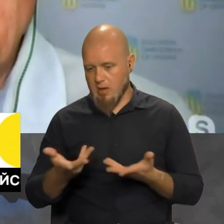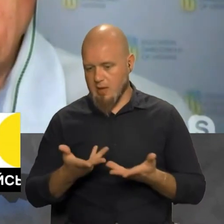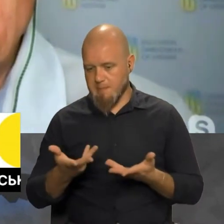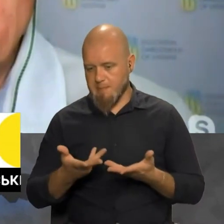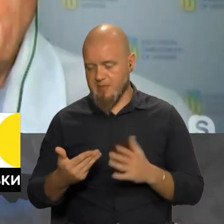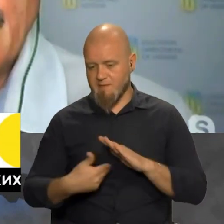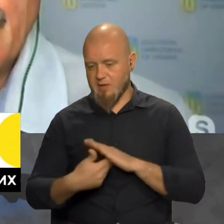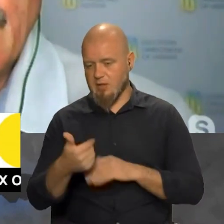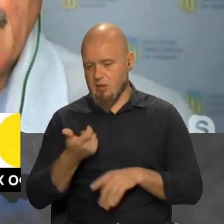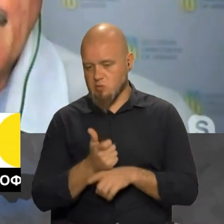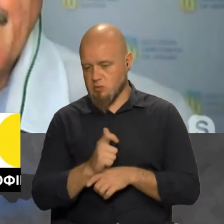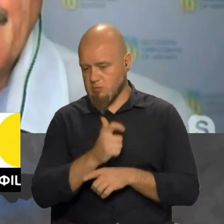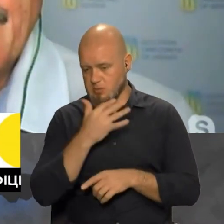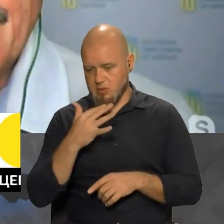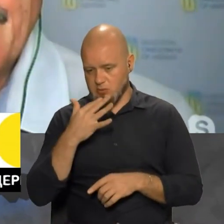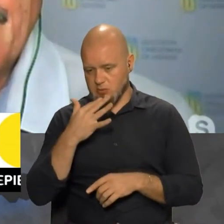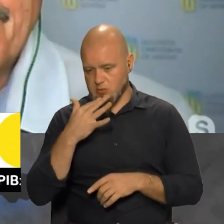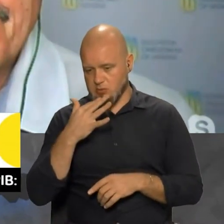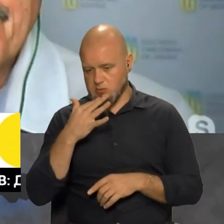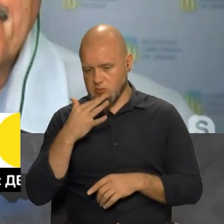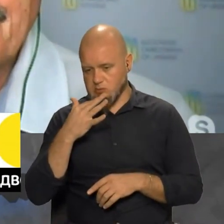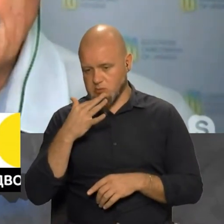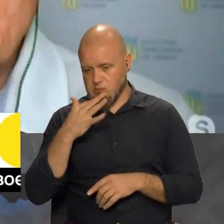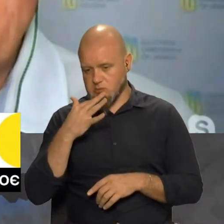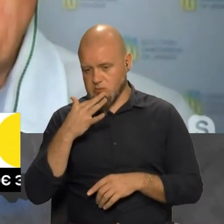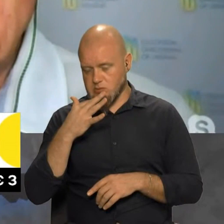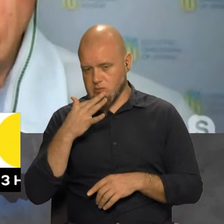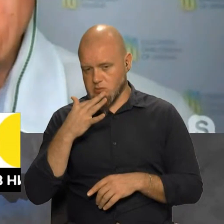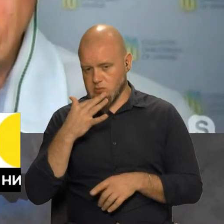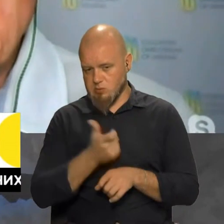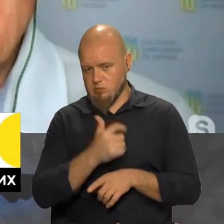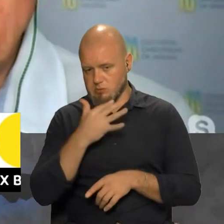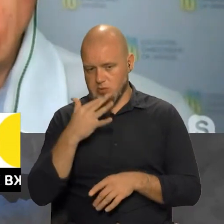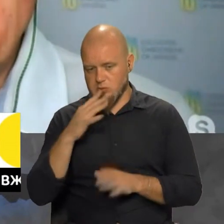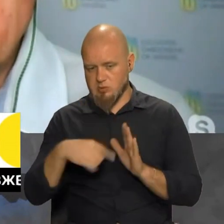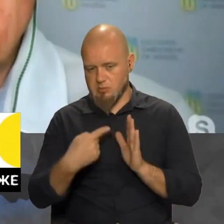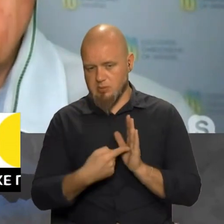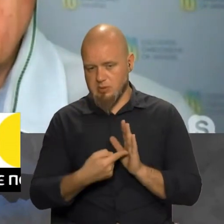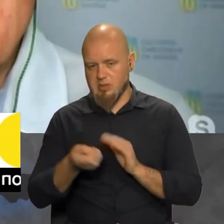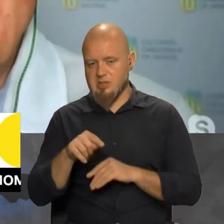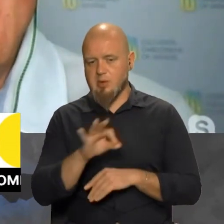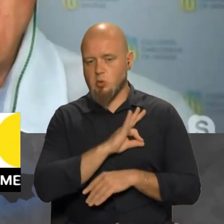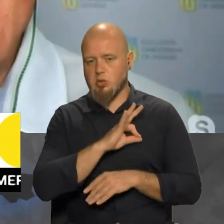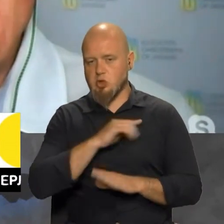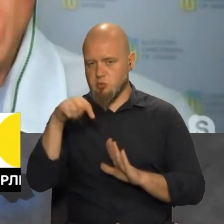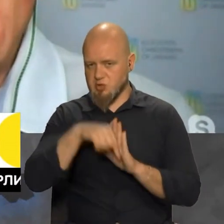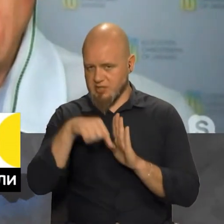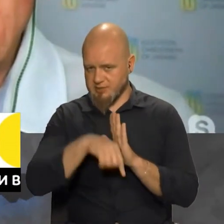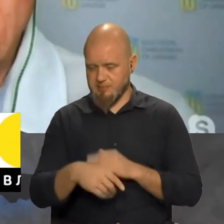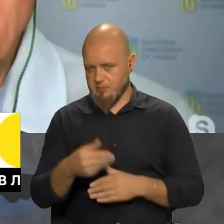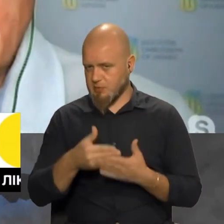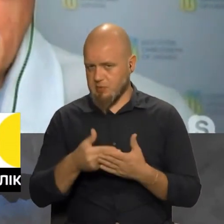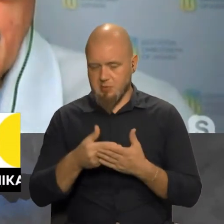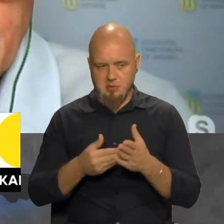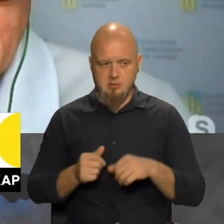викликає дуже багато запитань саме у юридичному сенсі. Ну, от,